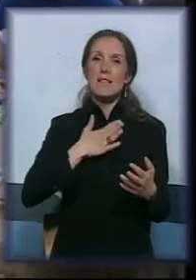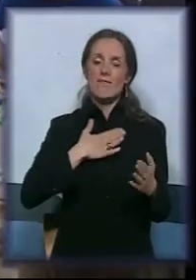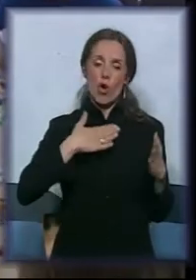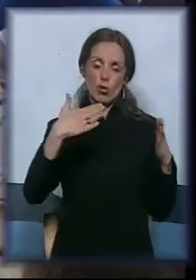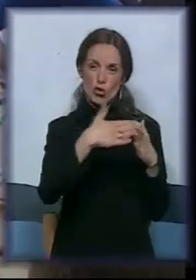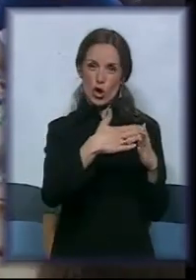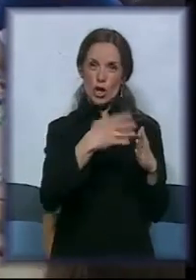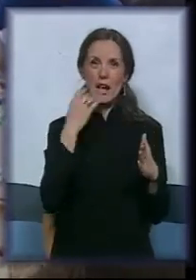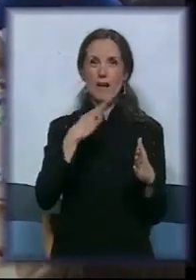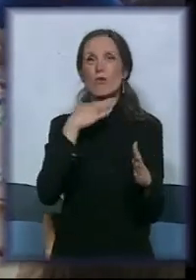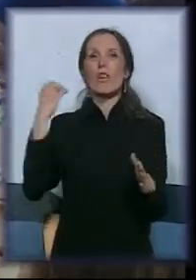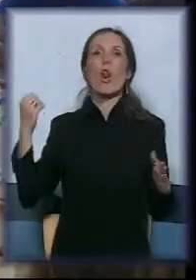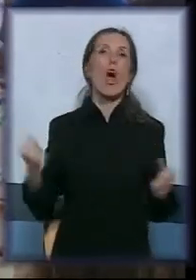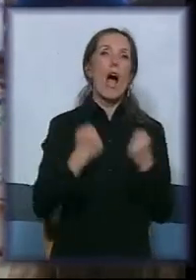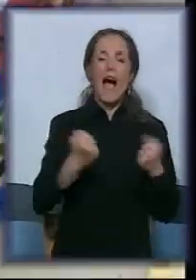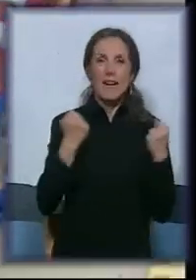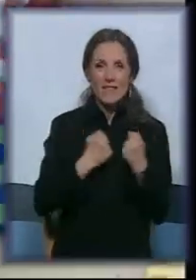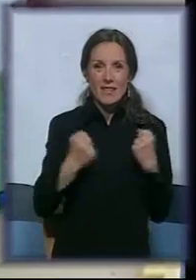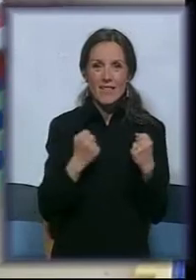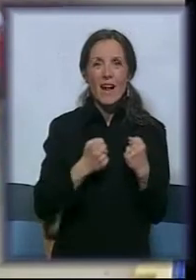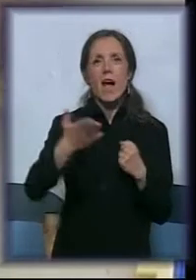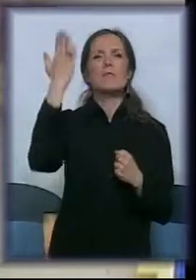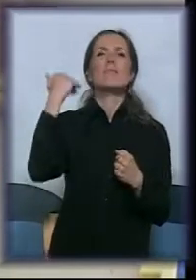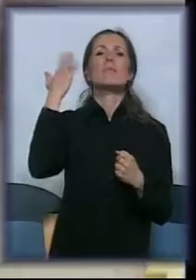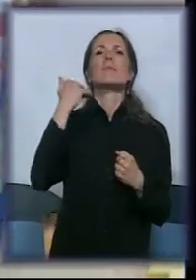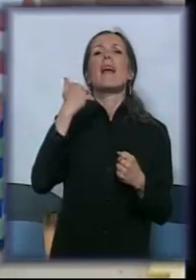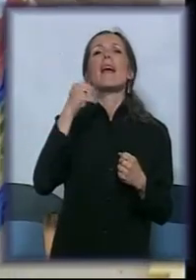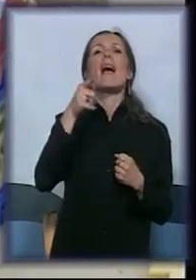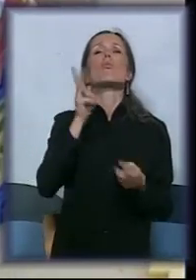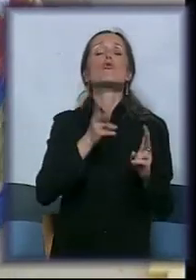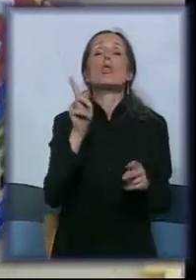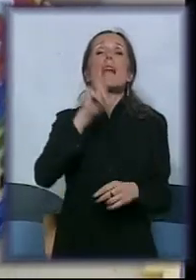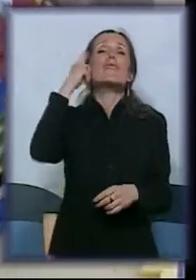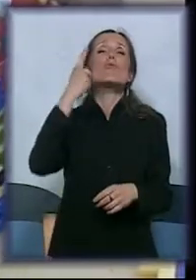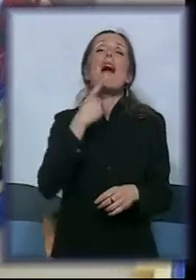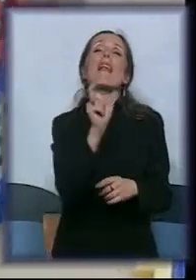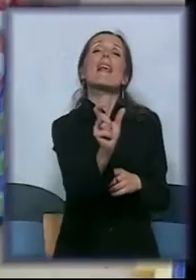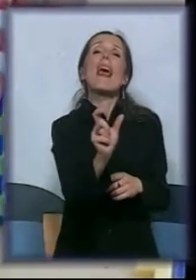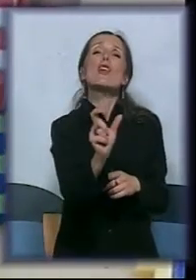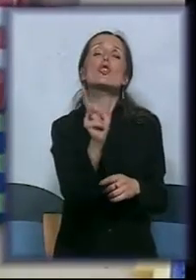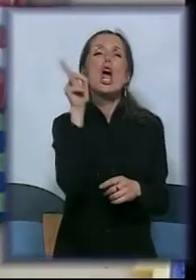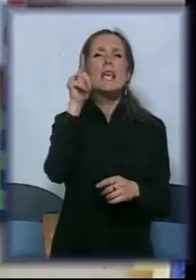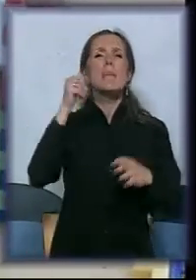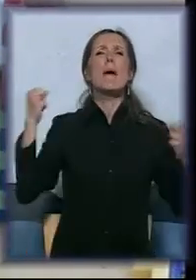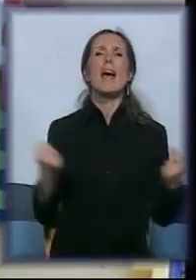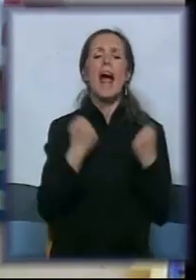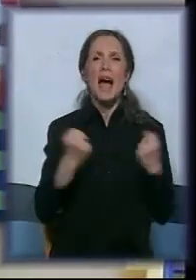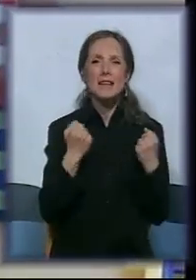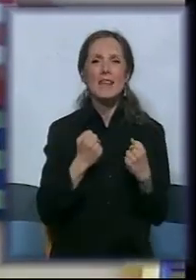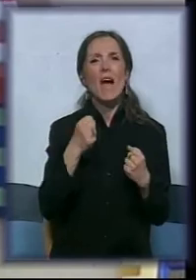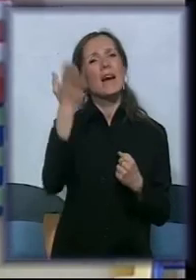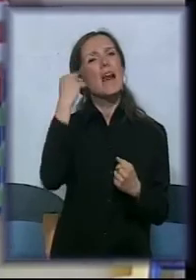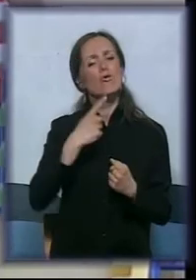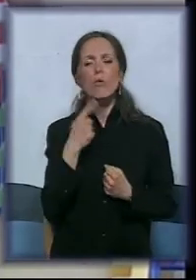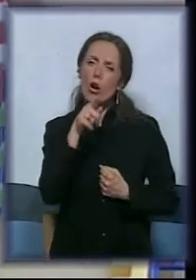hiperaktivna, ali tada ti stari učitelji tu reč hiperaktivno nisu ni poznavali, nego bi govorili da si ti drzak, bezobraza što ti